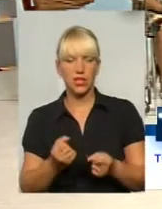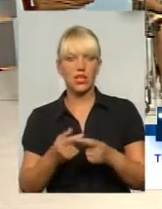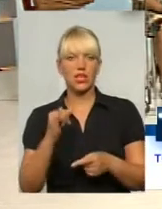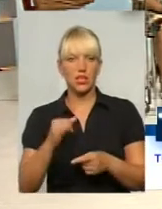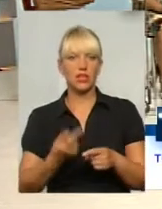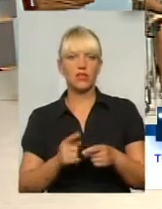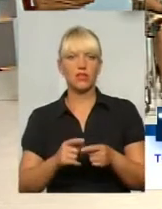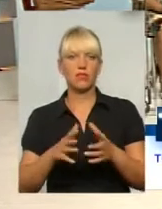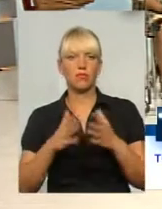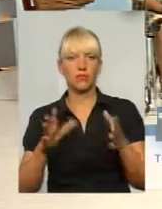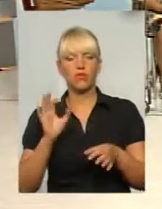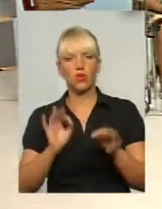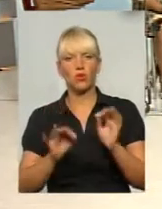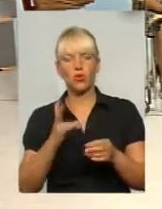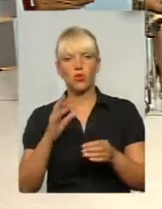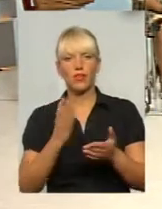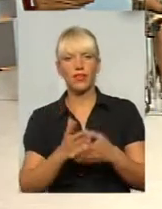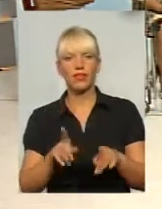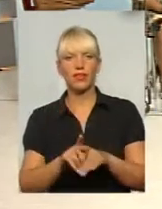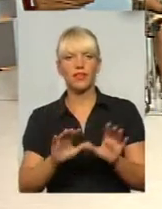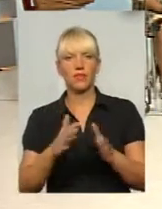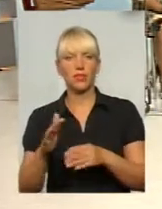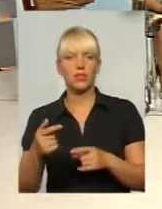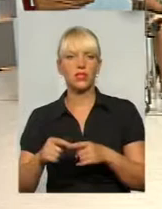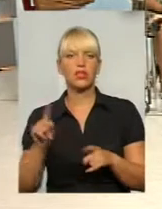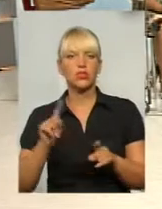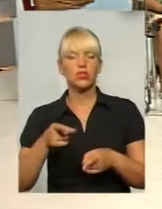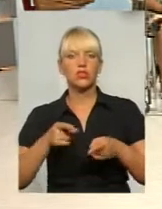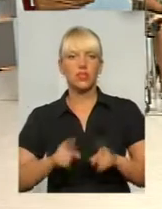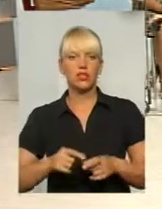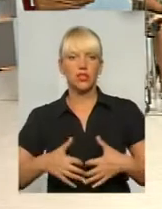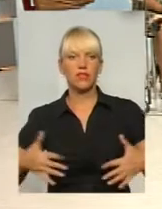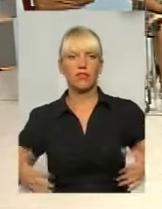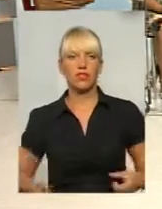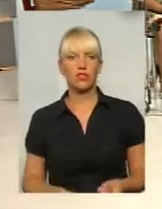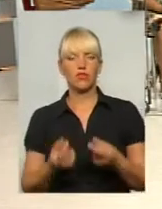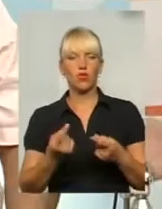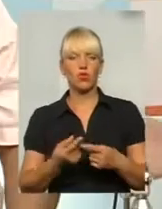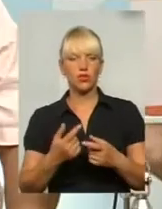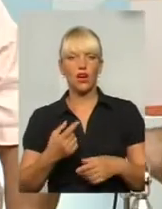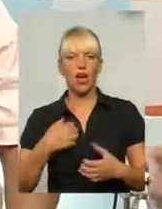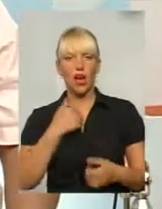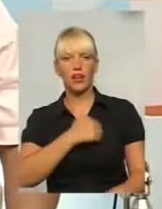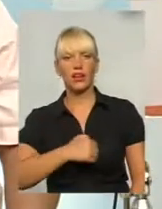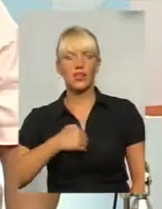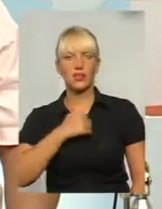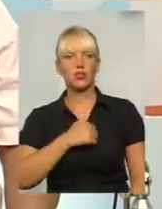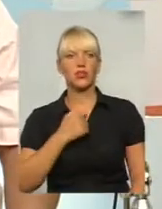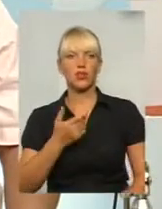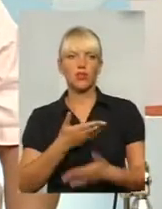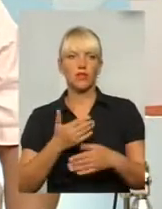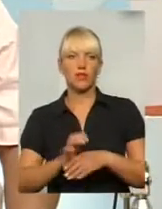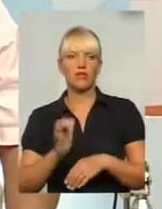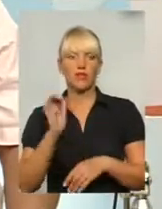випадки все є нормально. Але є випадки, що тваринки створюють певну агресію, ми там відправляємо